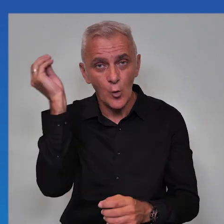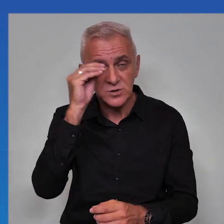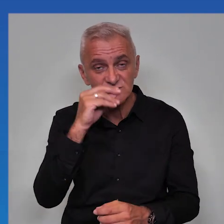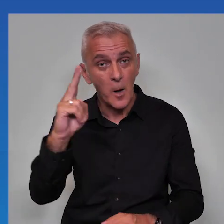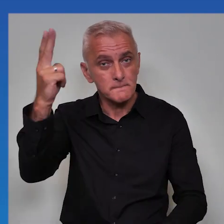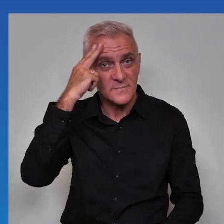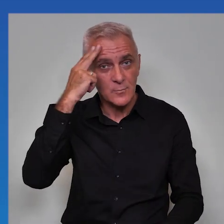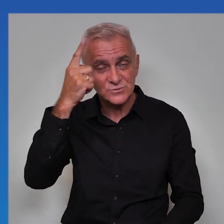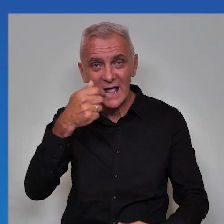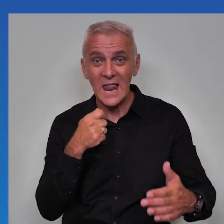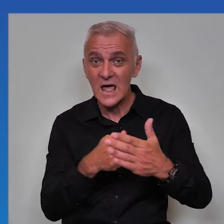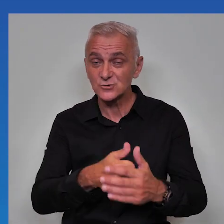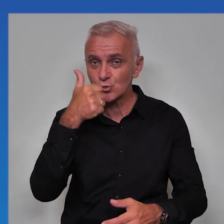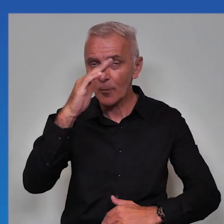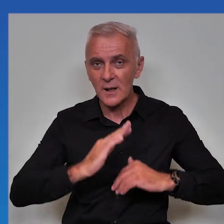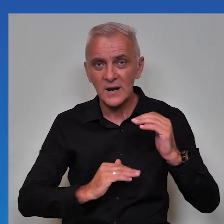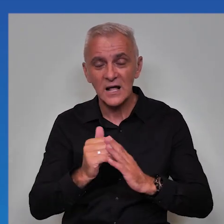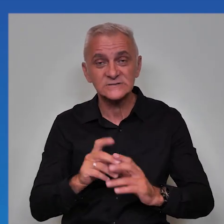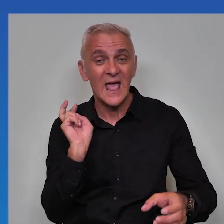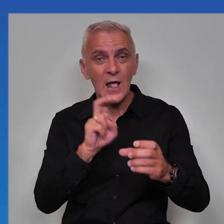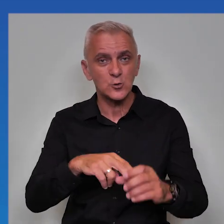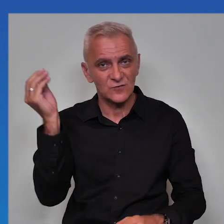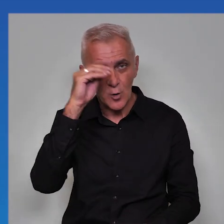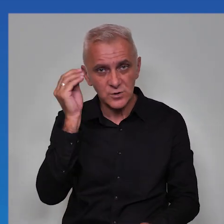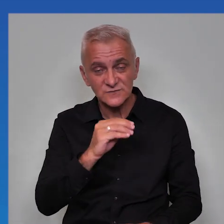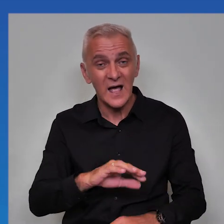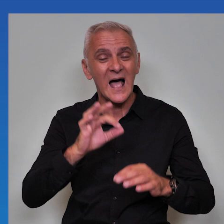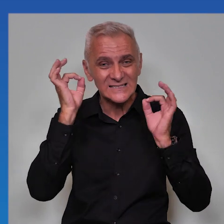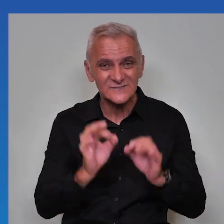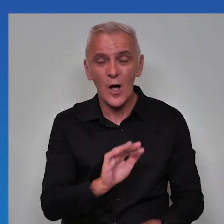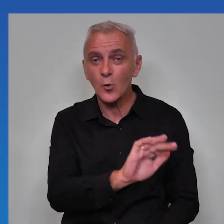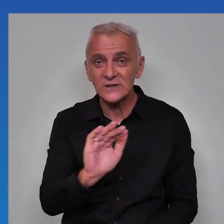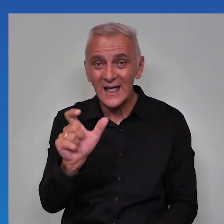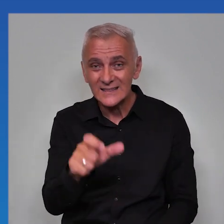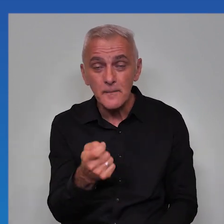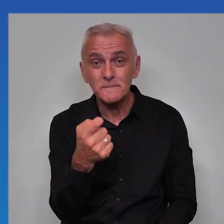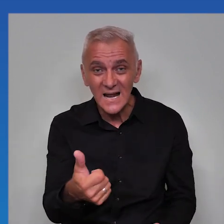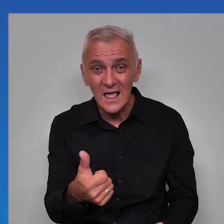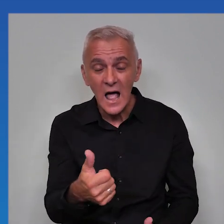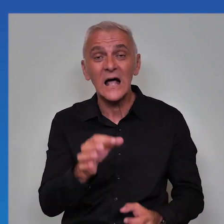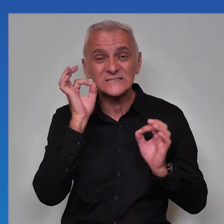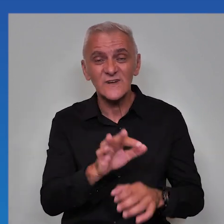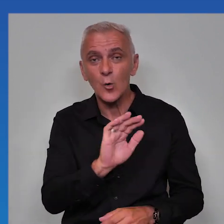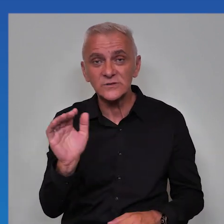obrazovanja, prepoznaju i nagrađuju dobre prakse inkluzivnog obrazovanja. Za svako djete prilike, za svako djete